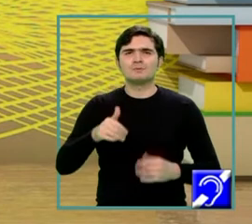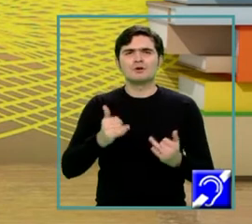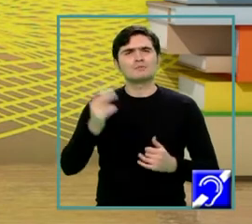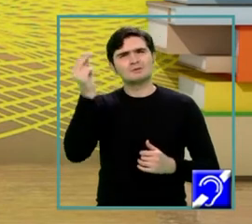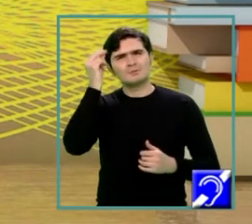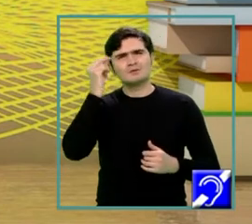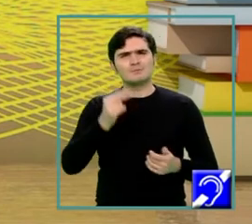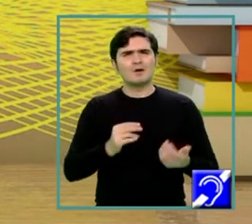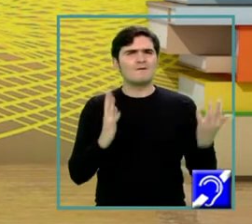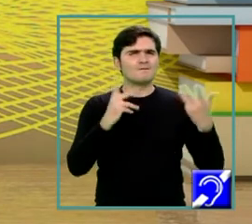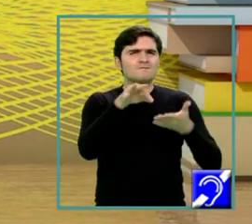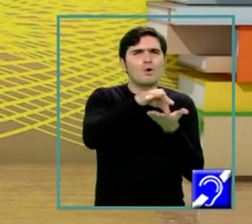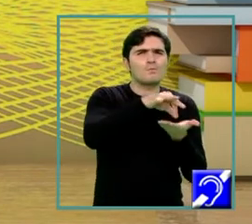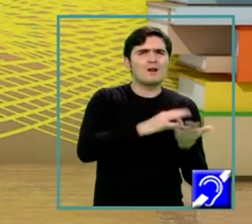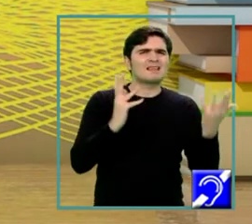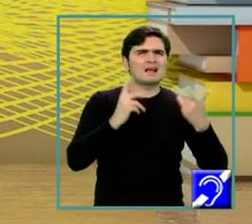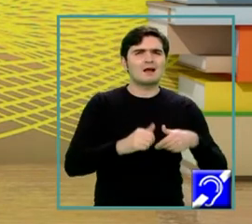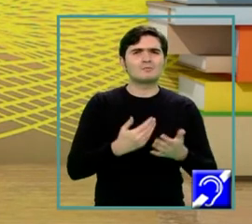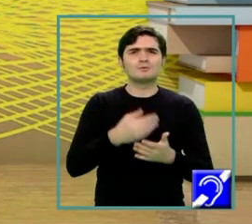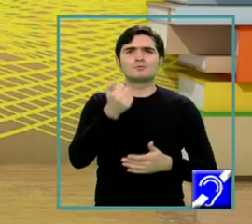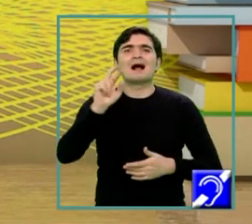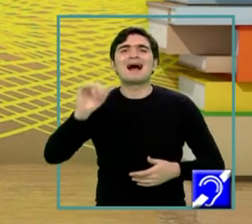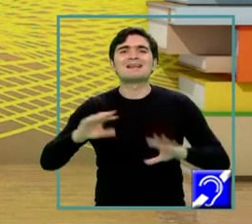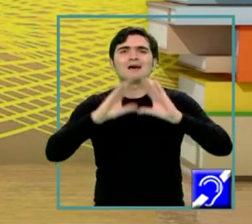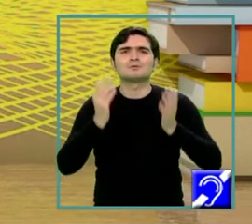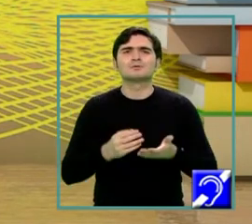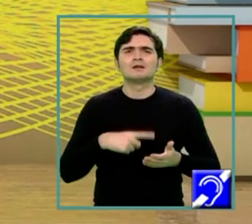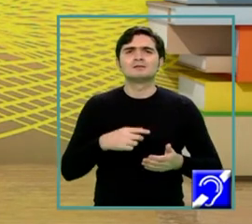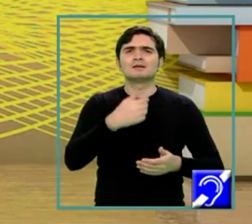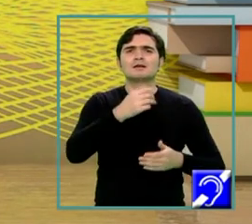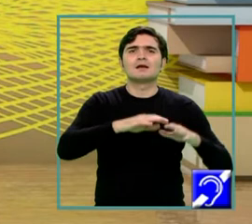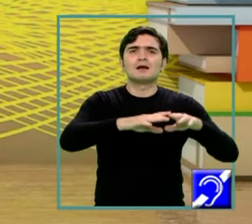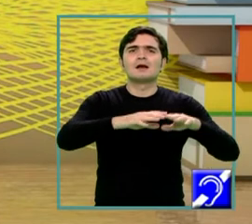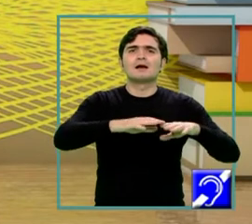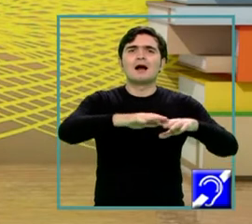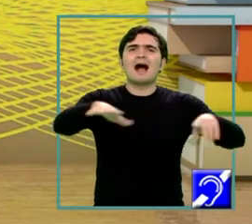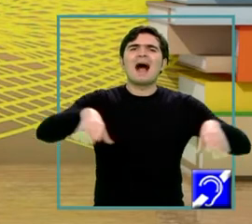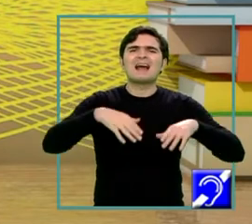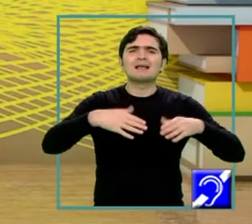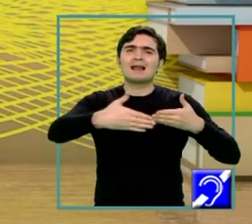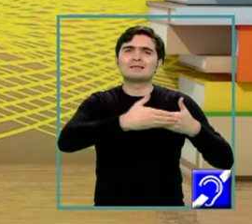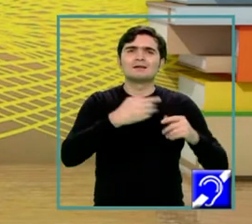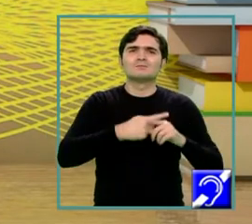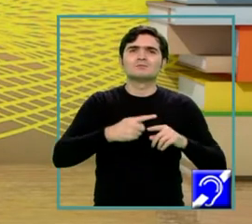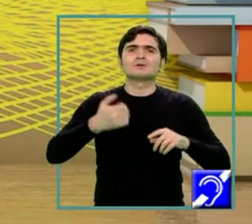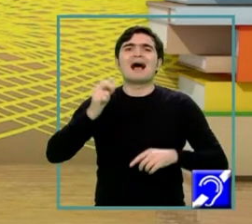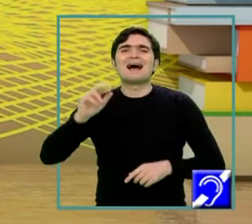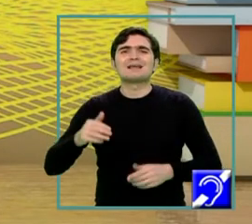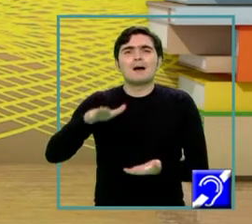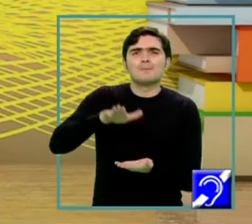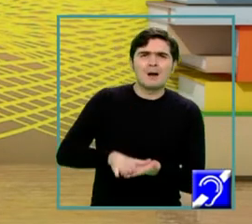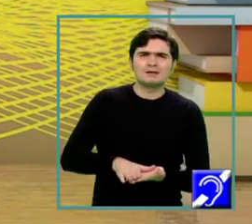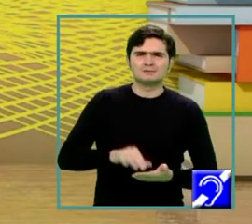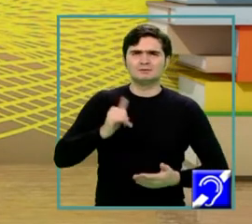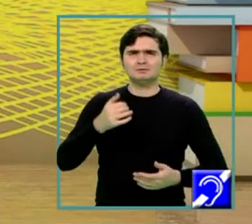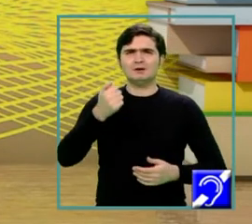pentru arie totală și volum, după cum spuneam. Arie totală este egală cu arie laterală plus ariea bazei, iar ariea laterală este perimetrul bazei